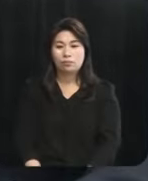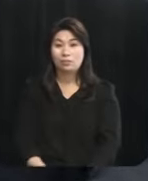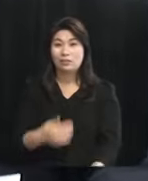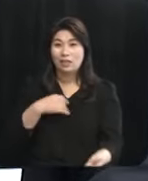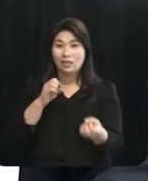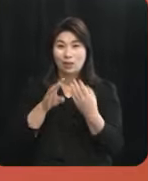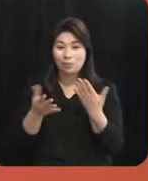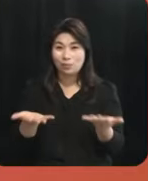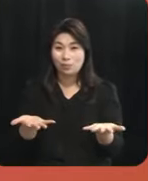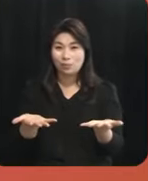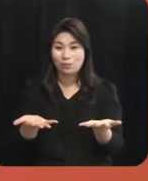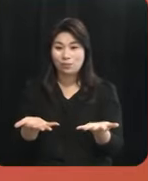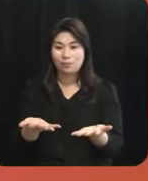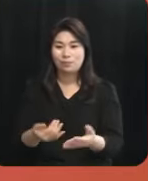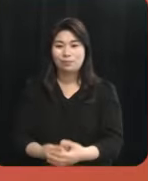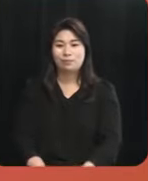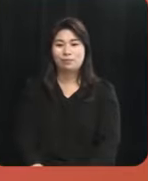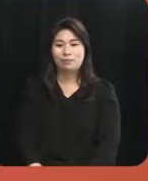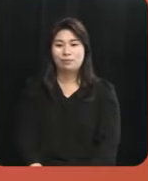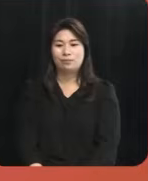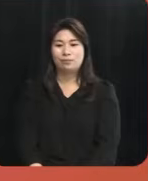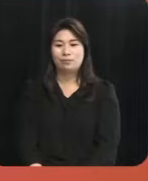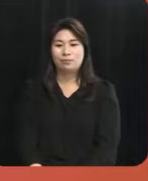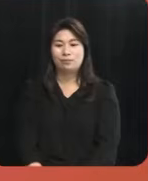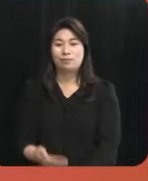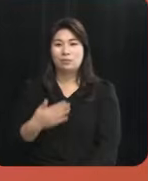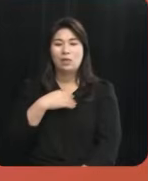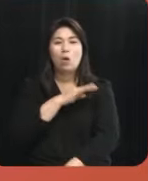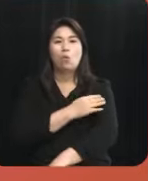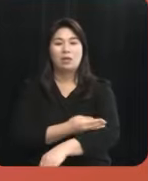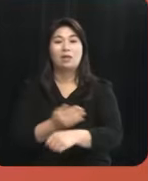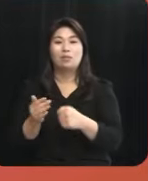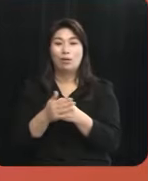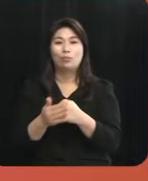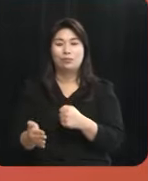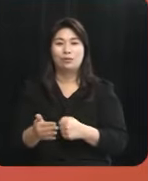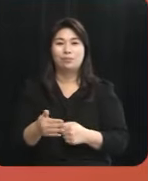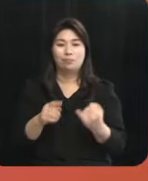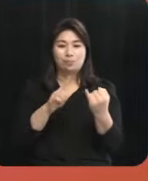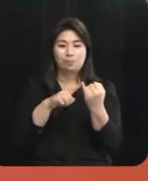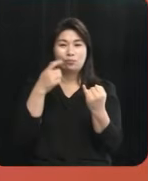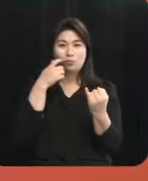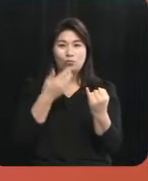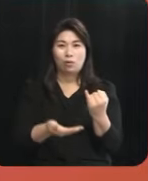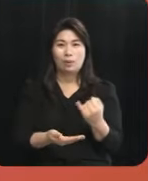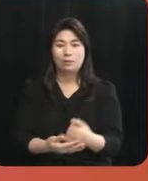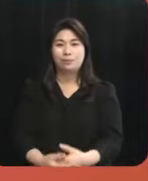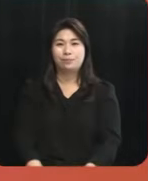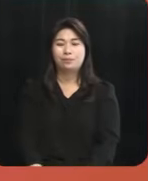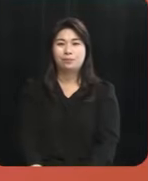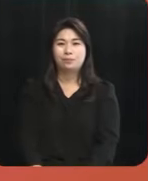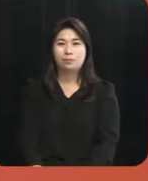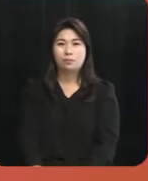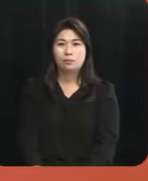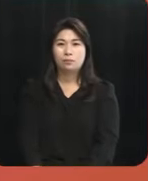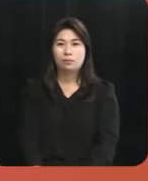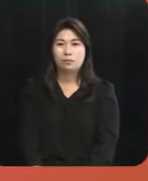답을 할 수 있는 기회를 주셔야 되는 건 아닌가요? 질문은 제자 주도권 시간이니까요 네 강순아 후보님 간단한 질문을 하겠습니다